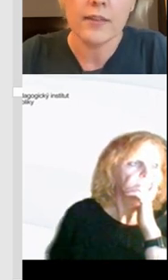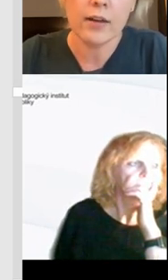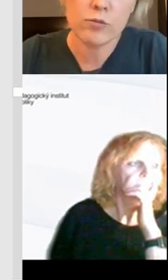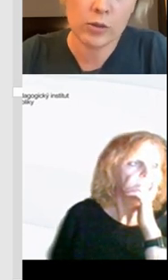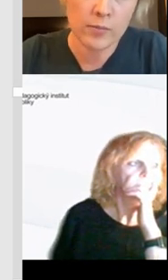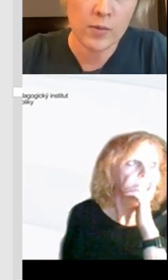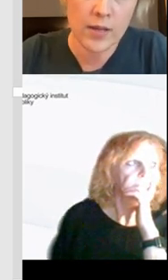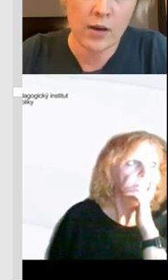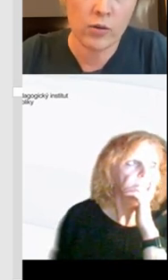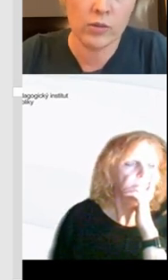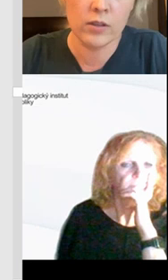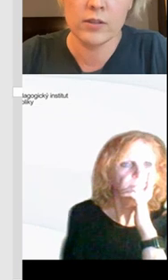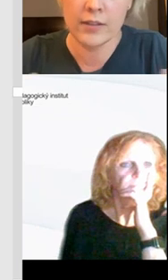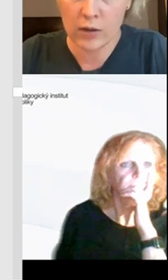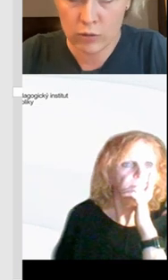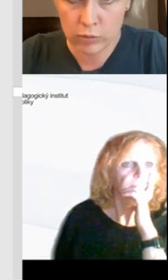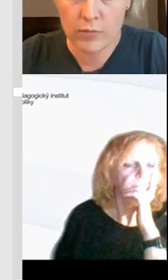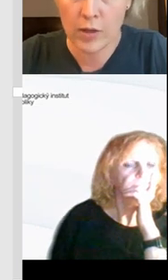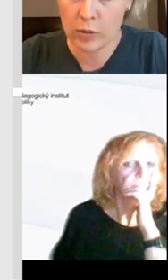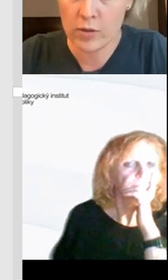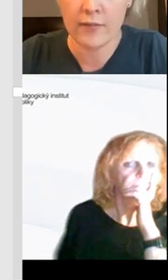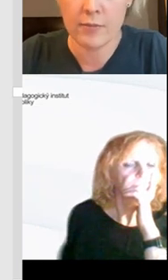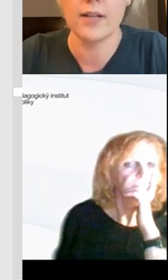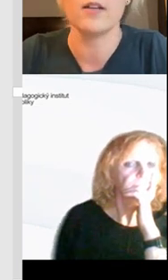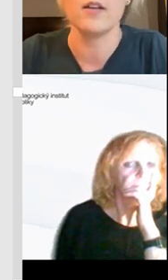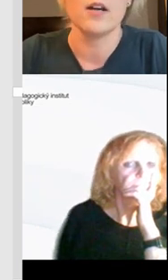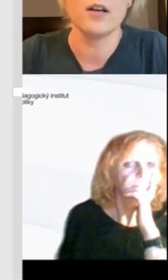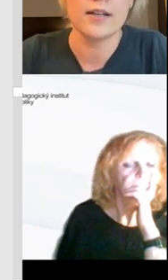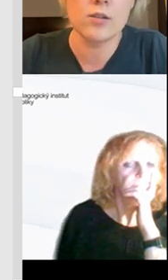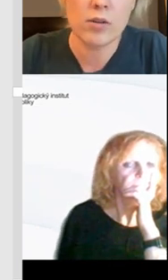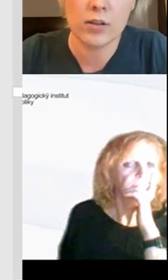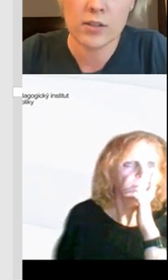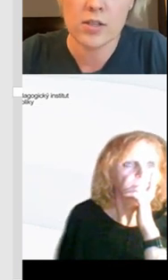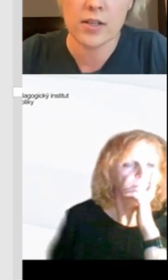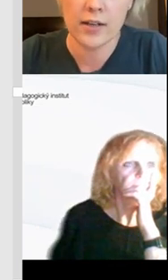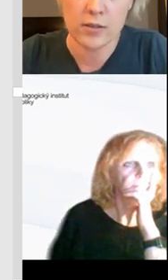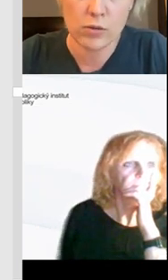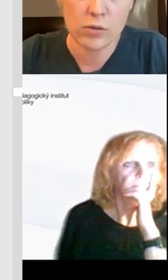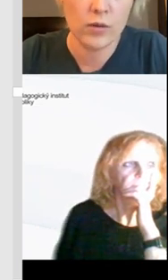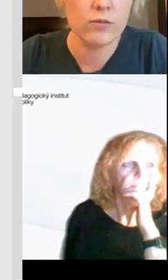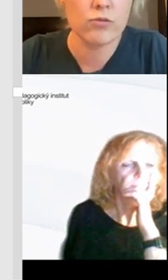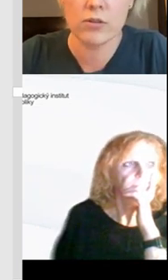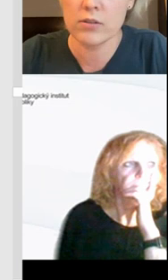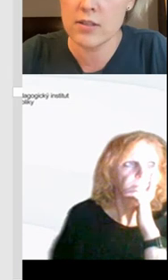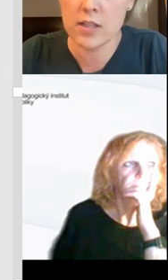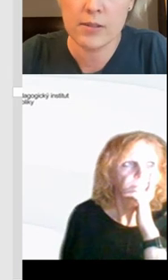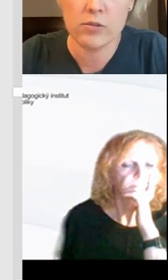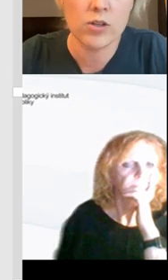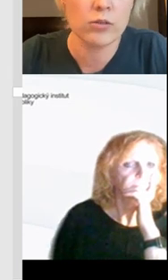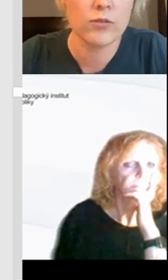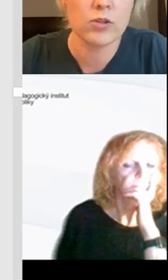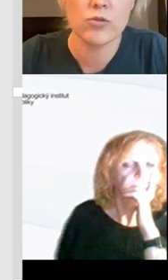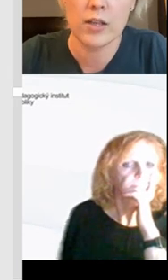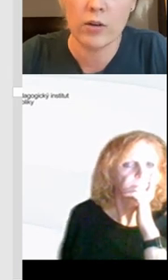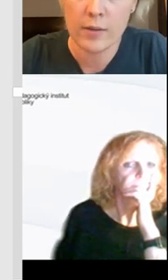životopisy, tak už by to mělo mít nějakou kulturu, mělo by to nějak vypadat. Existuje na to zase řada nástrojů, ať už si s